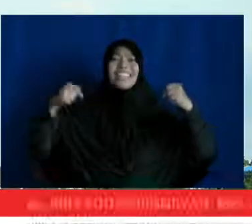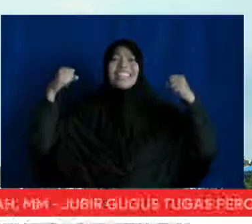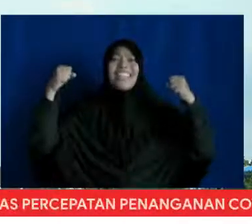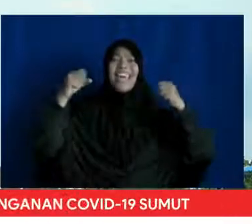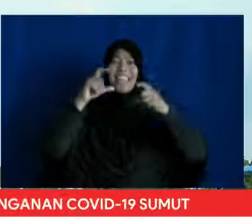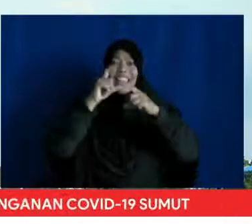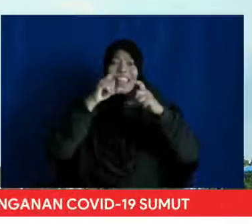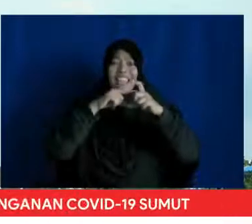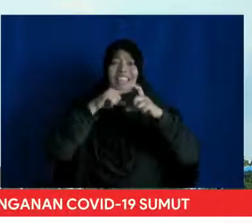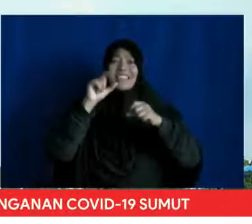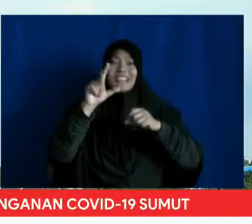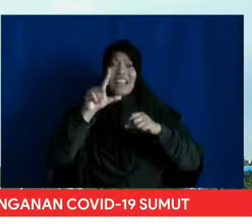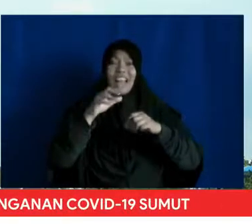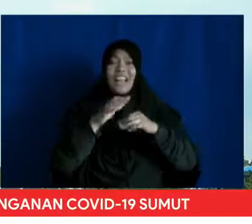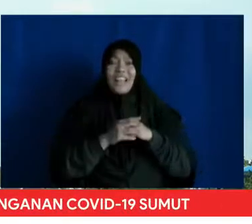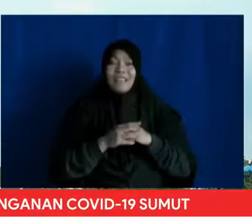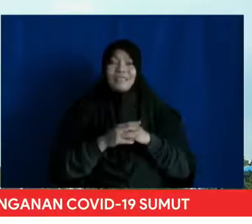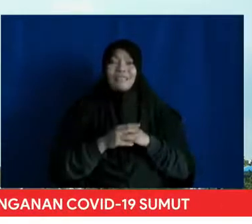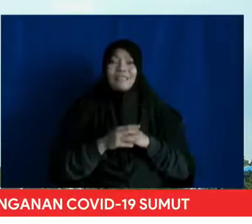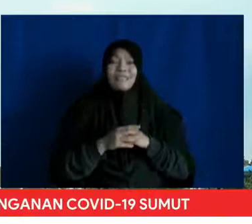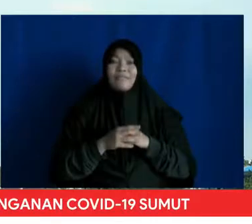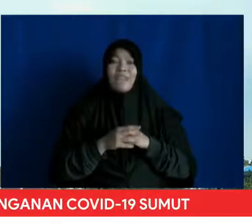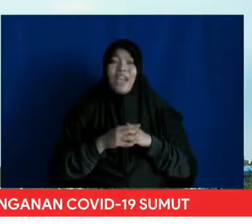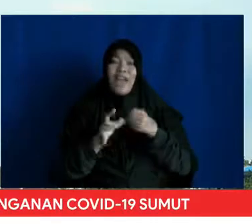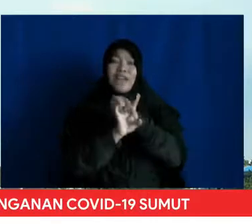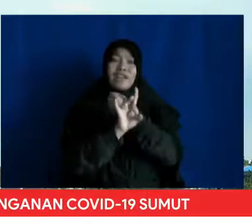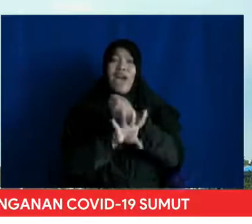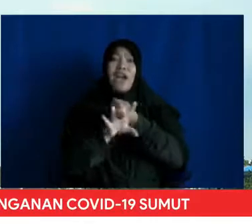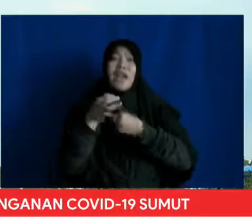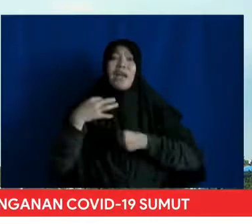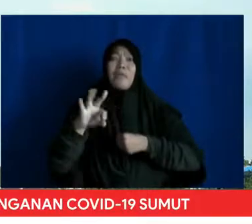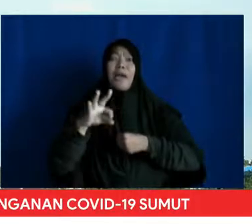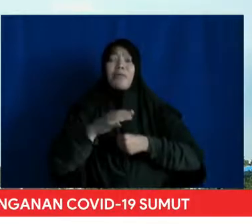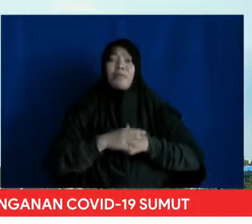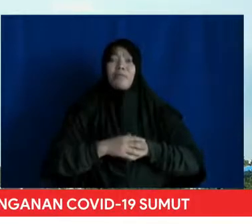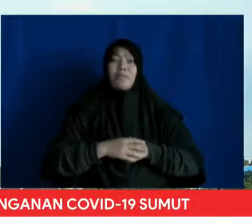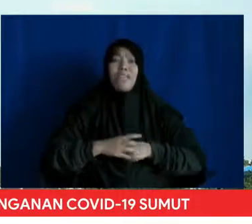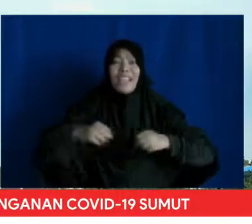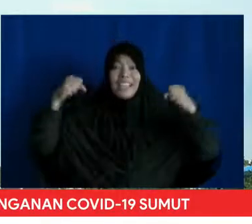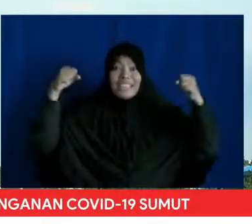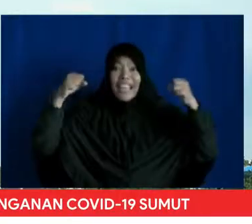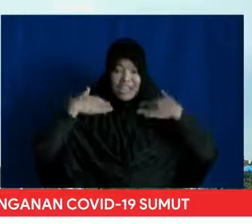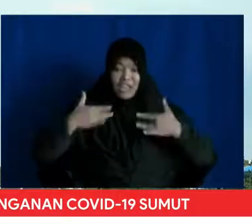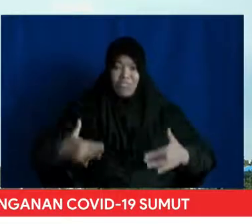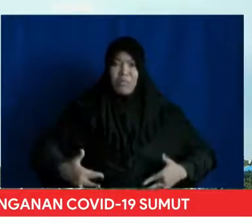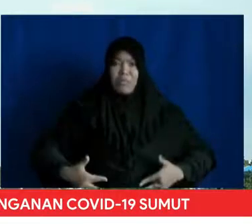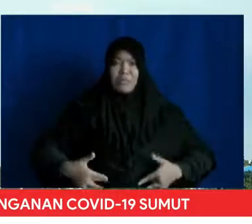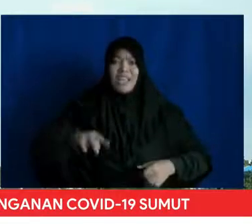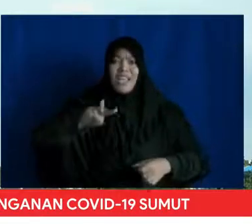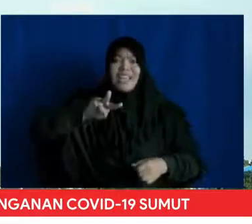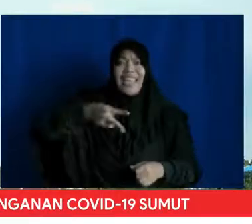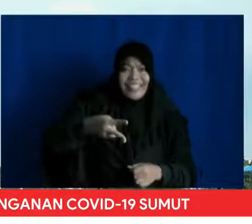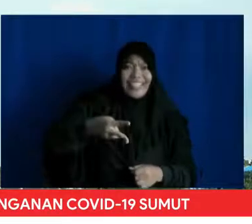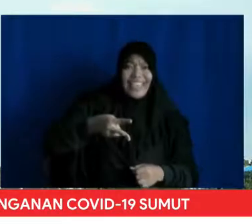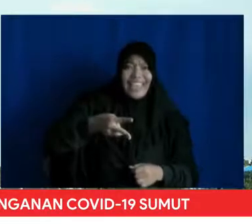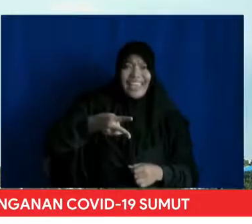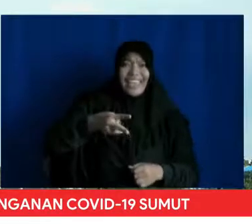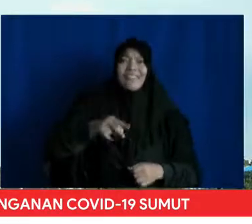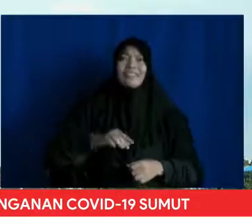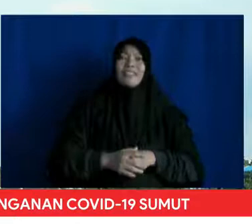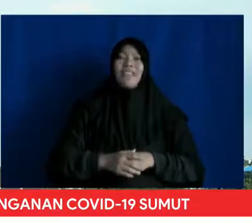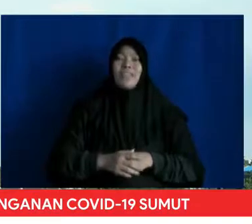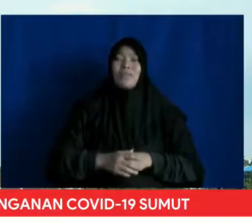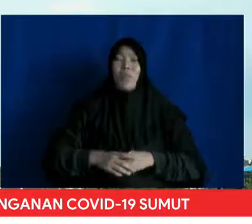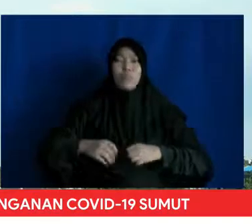produksi sel-sel darah putih yang baru Sistem kekebalan tubuh dapat melakukan regenerasi Sehingga semakin